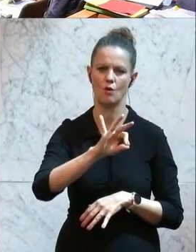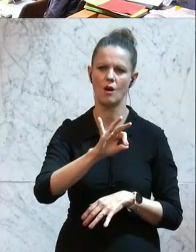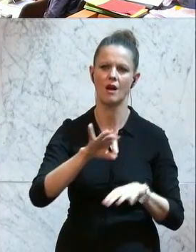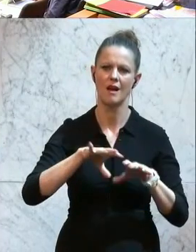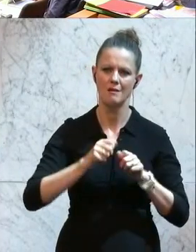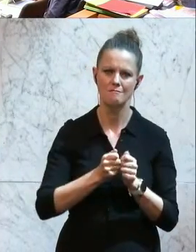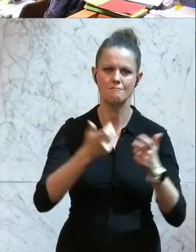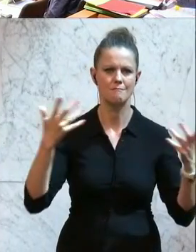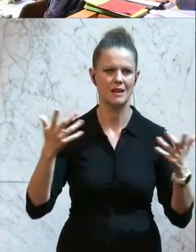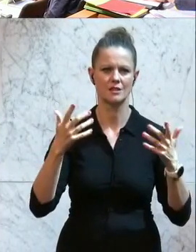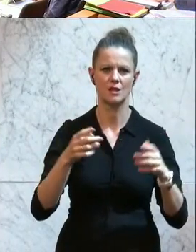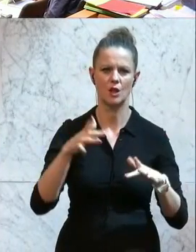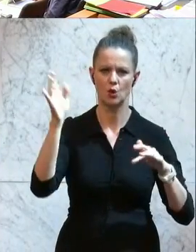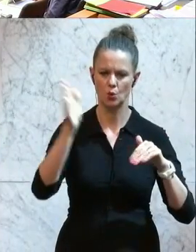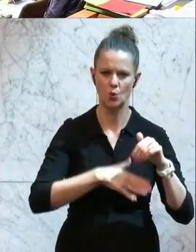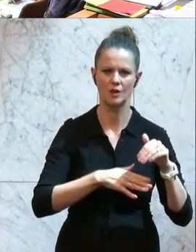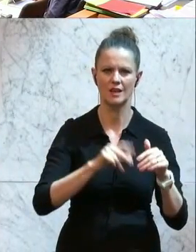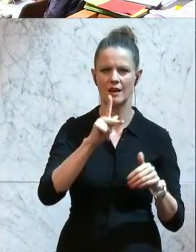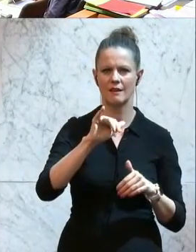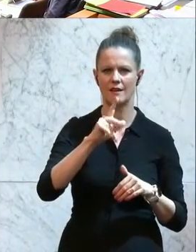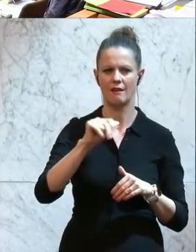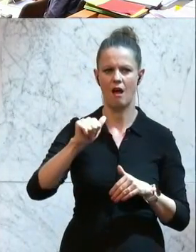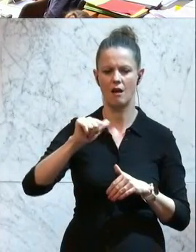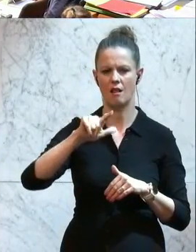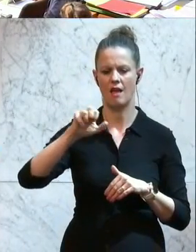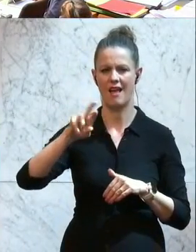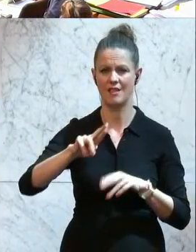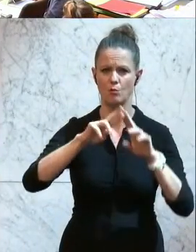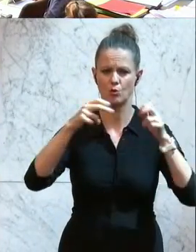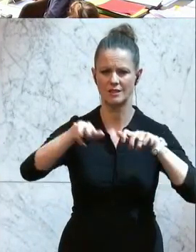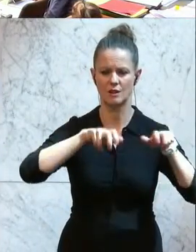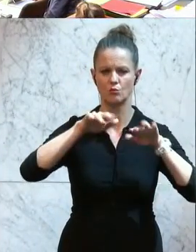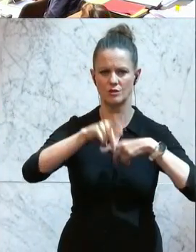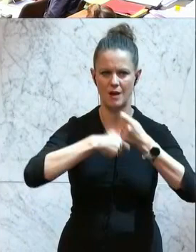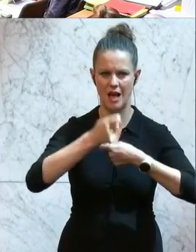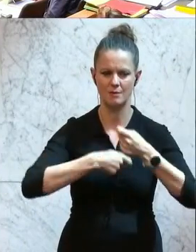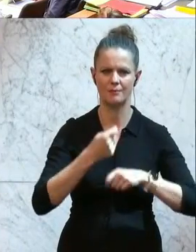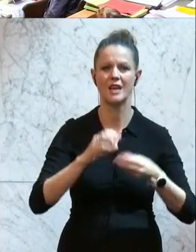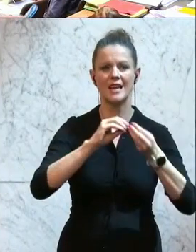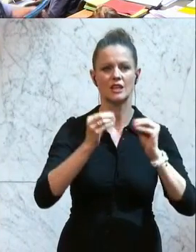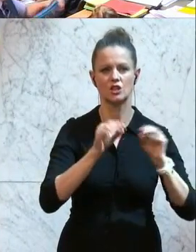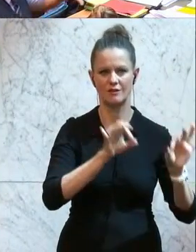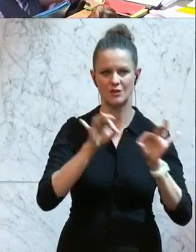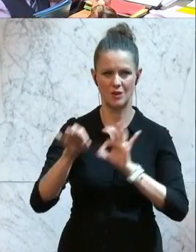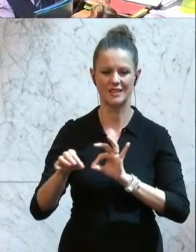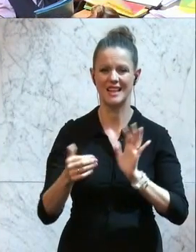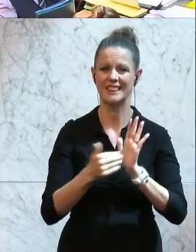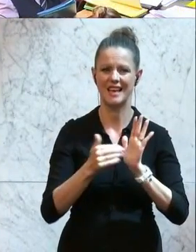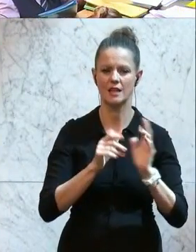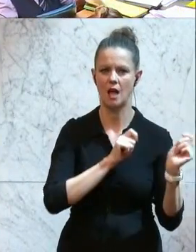Ausgleichsmaßnahmen unter anderem sollen Alleinerzieherinnen,